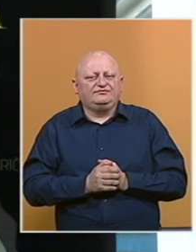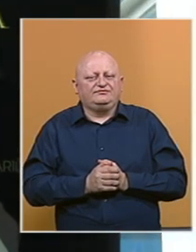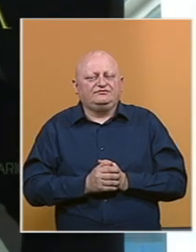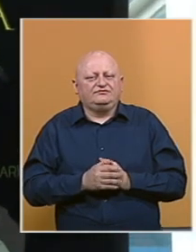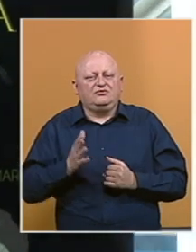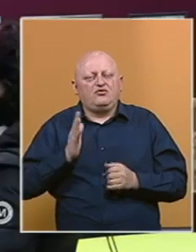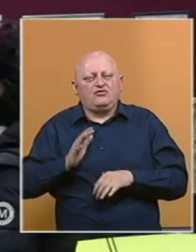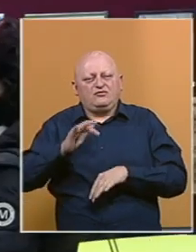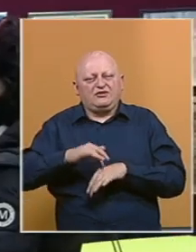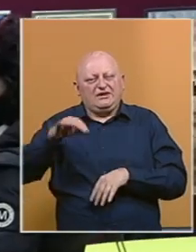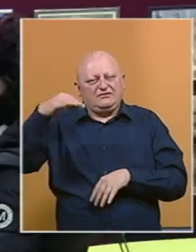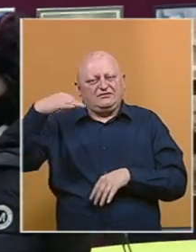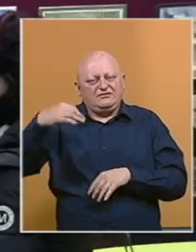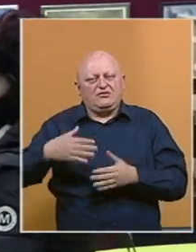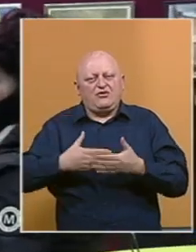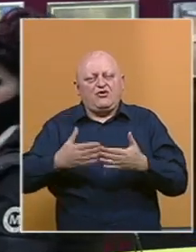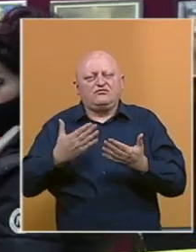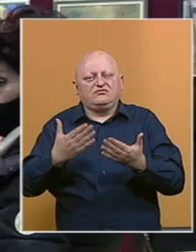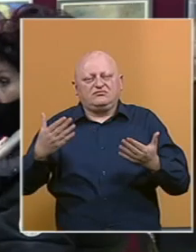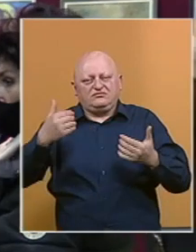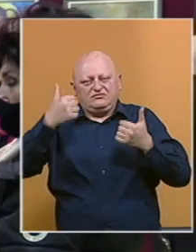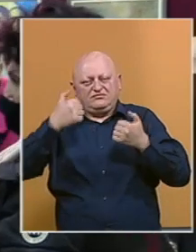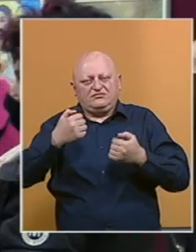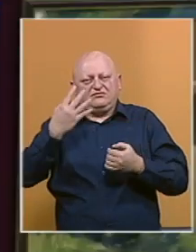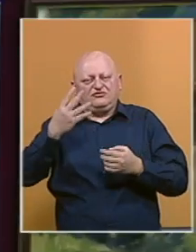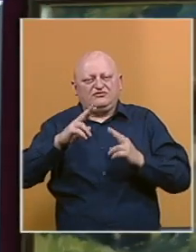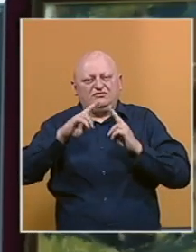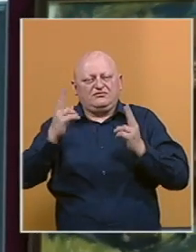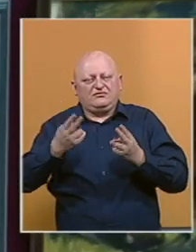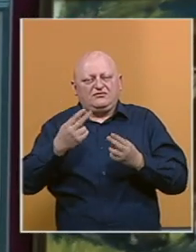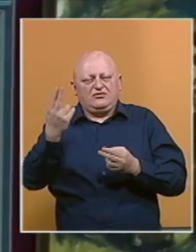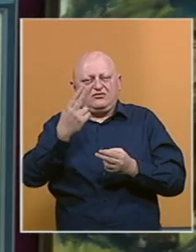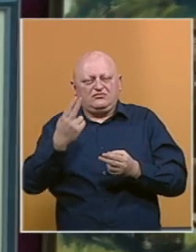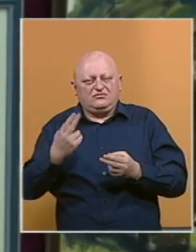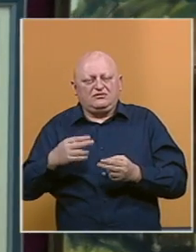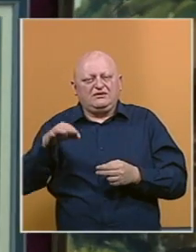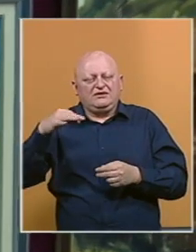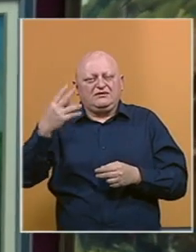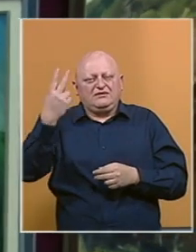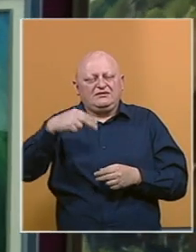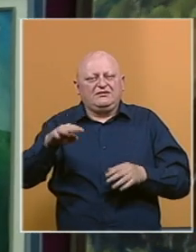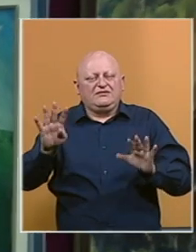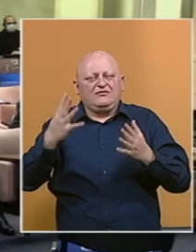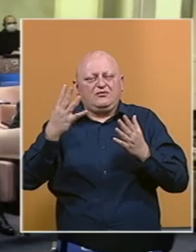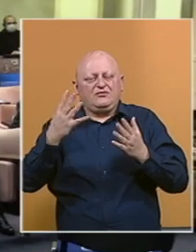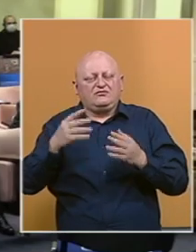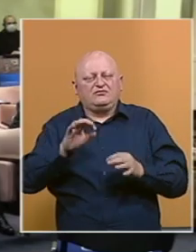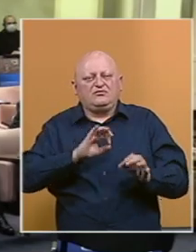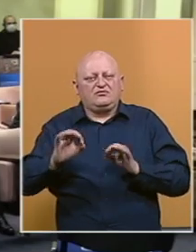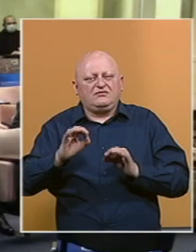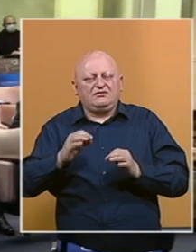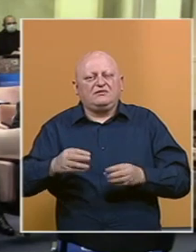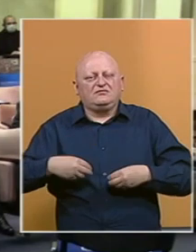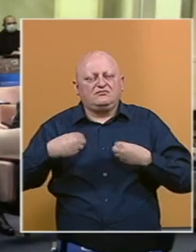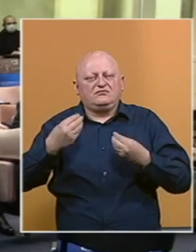U Kulturnom centru Srebrenica otvorena je izložba slika sa četvrte međunarodne likovne kolonije Srebrenica 2019, a organizovano je